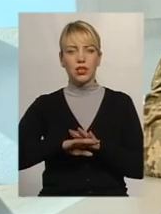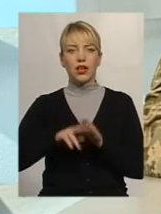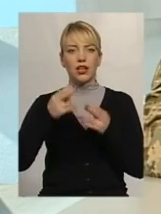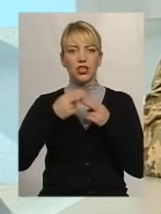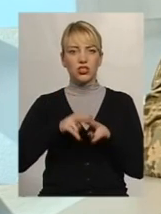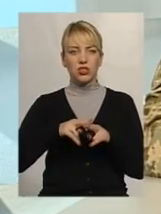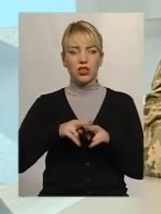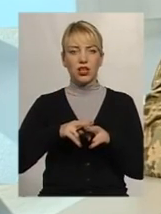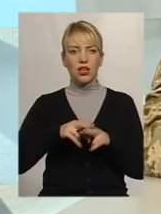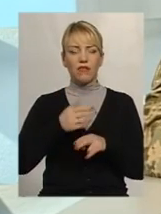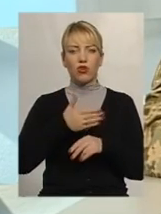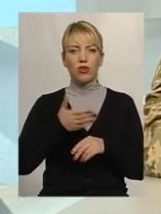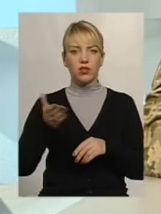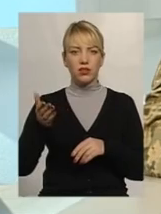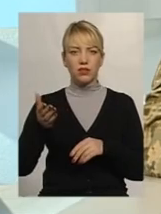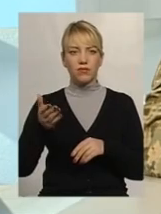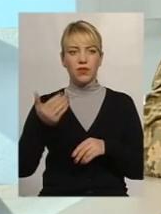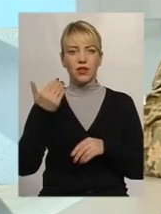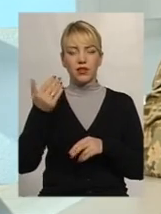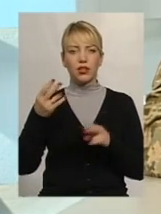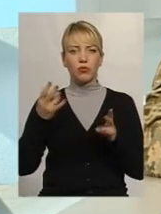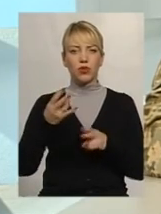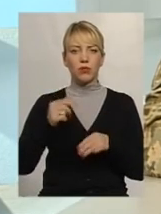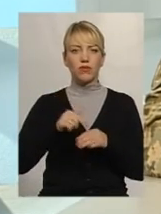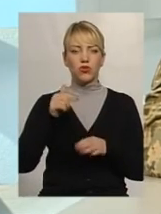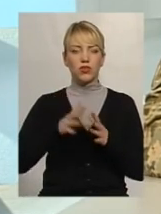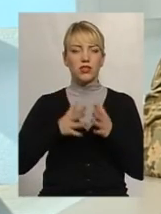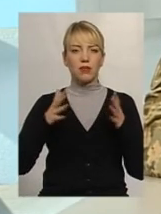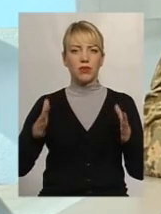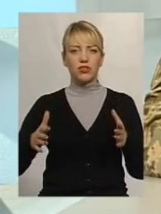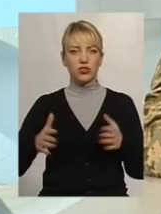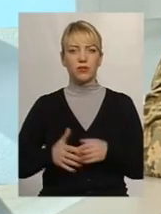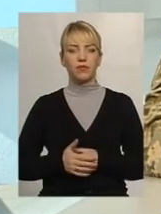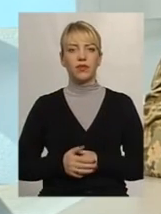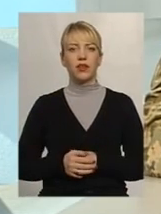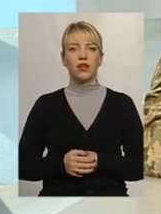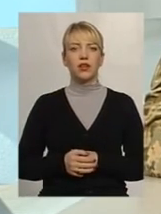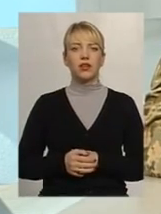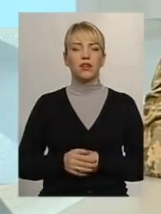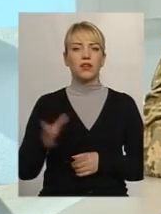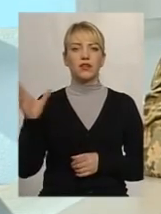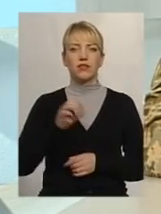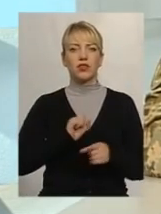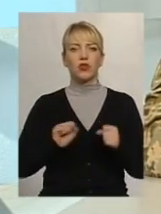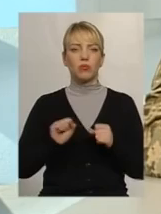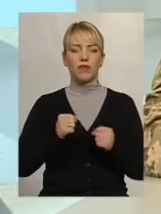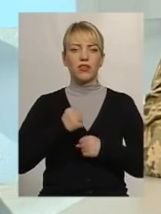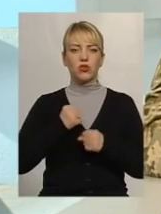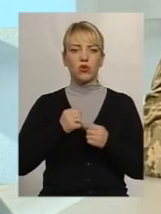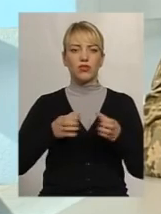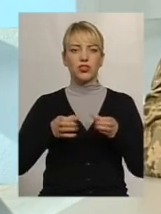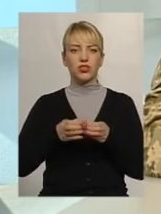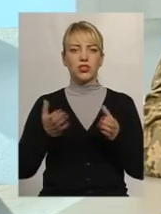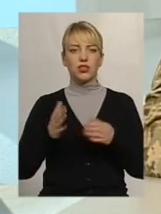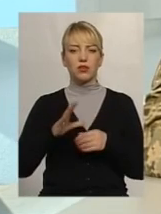їх потреба відчувалася найбільшою. І всі командири військових частин, в які